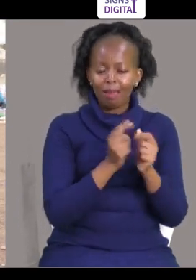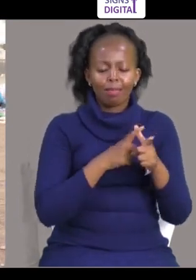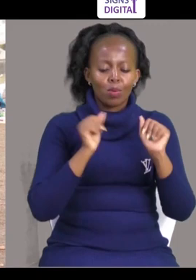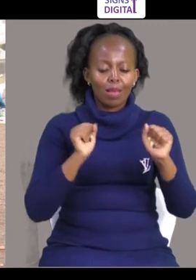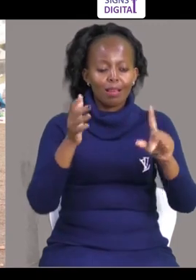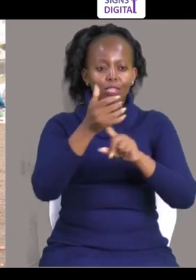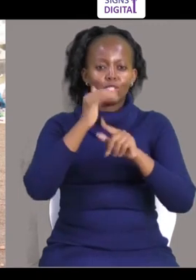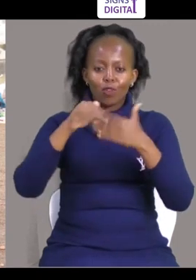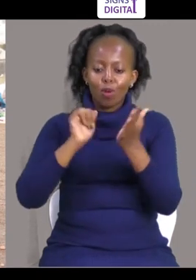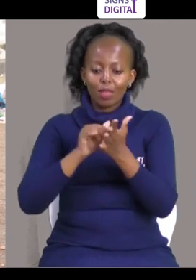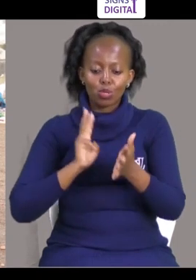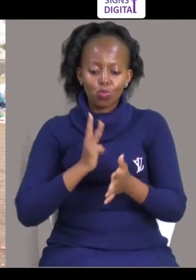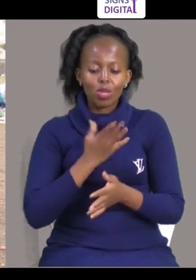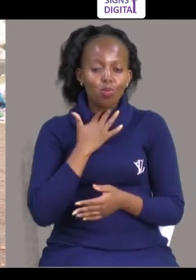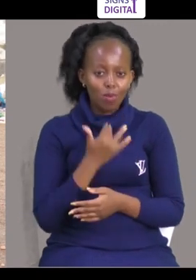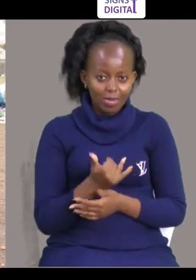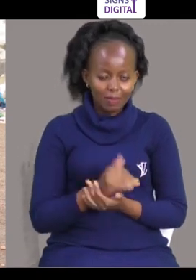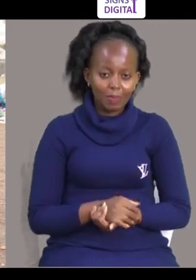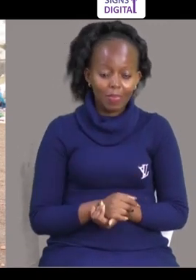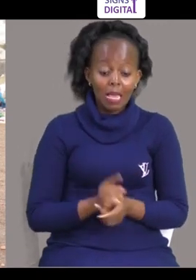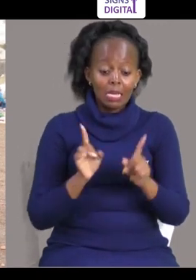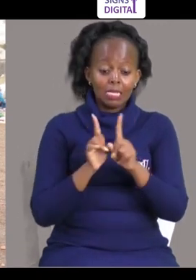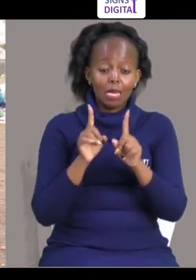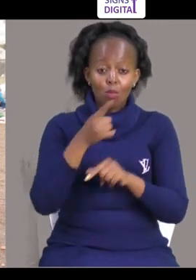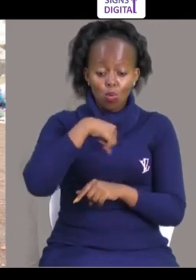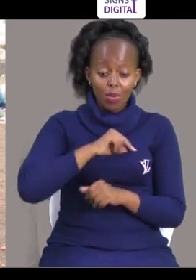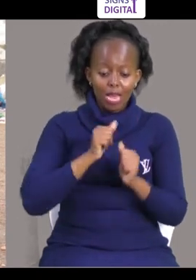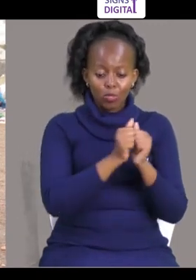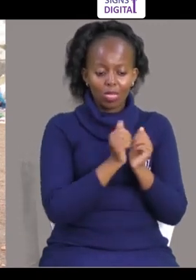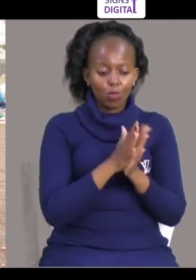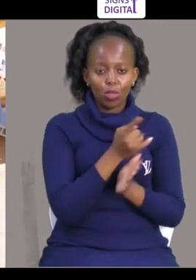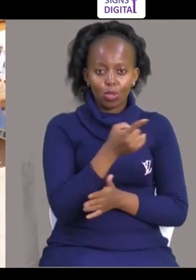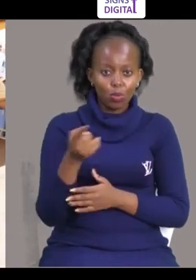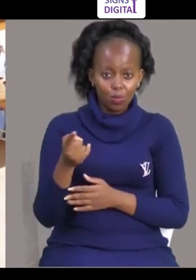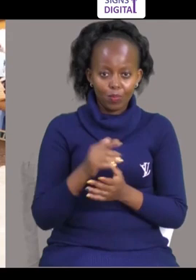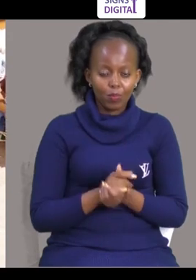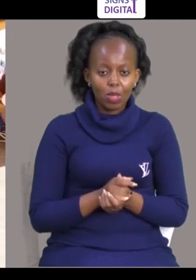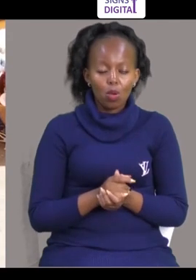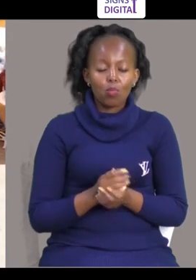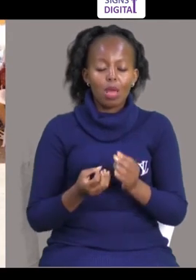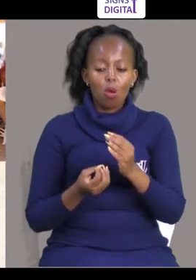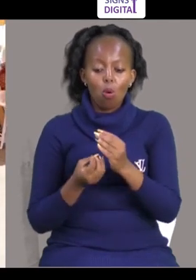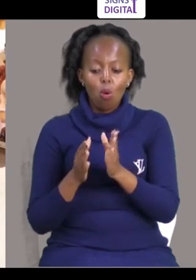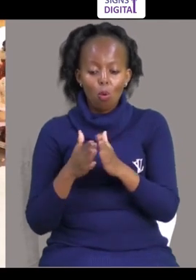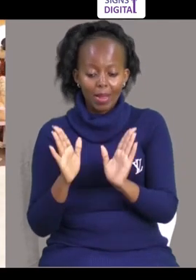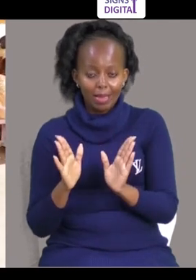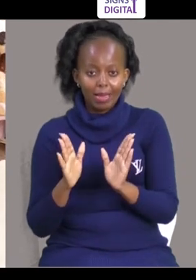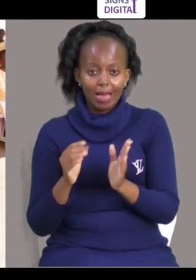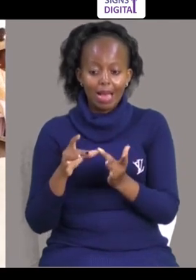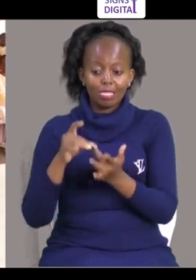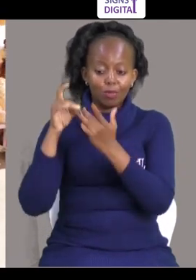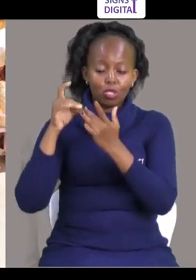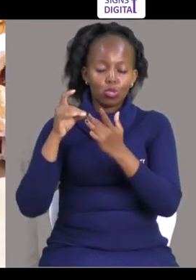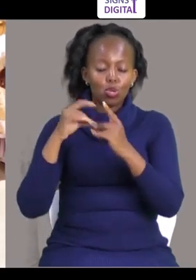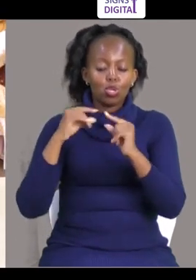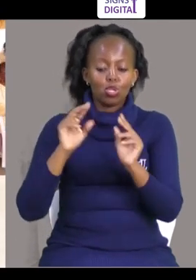wenza Mkishikana hivo Tafika mali ambako Sinataka sivyo Na tukopamoja na nini Nasubukua Special